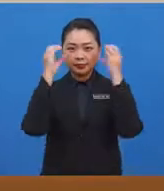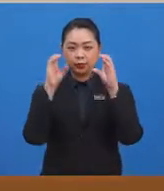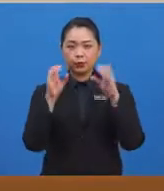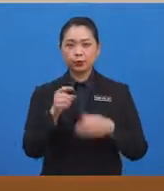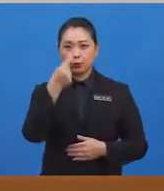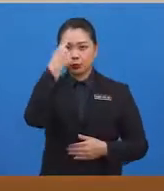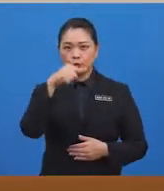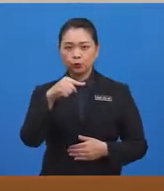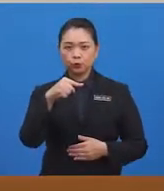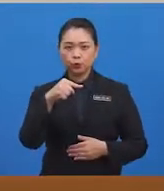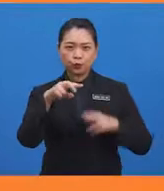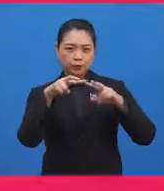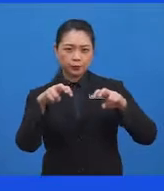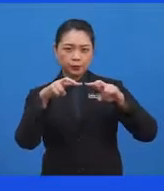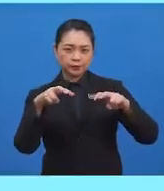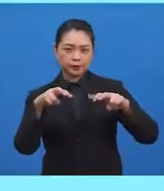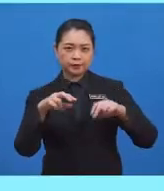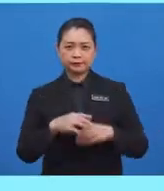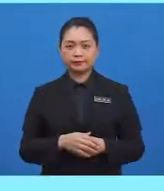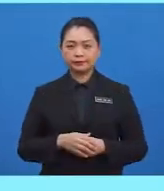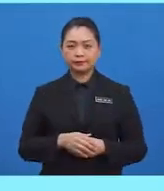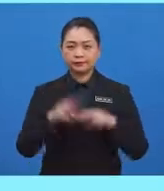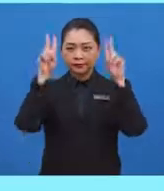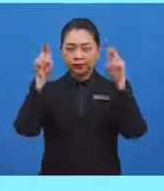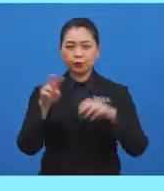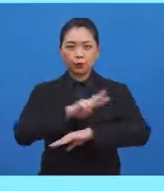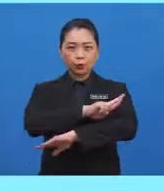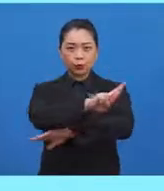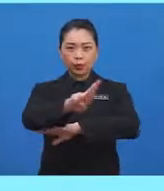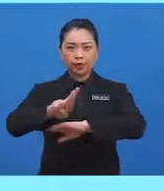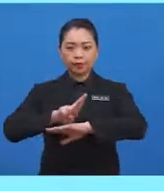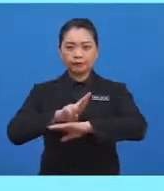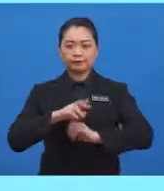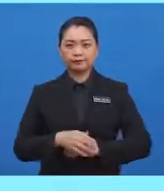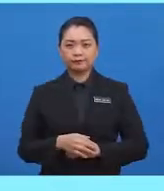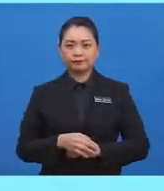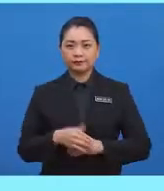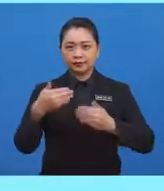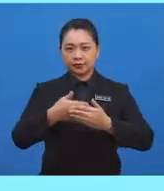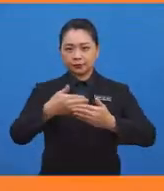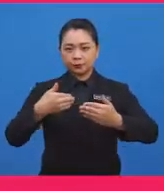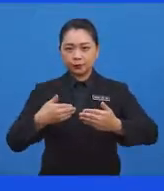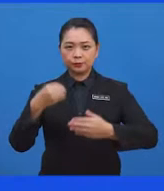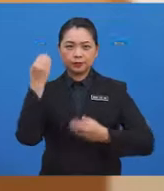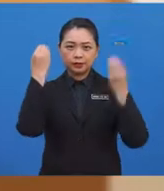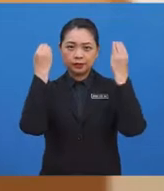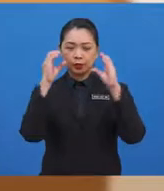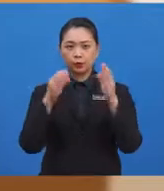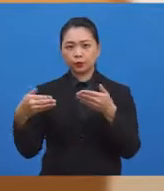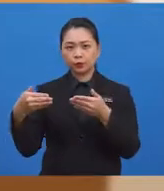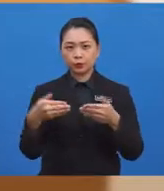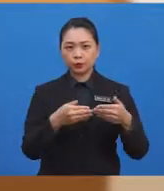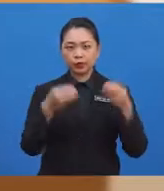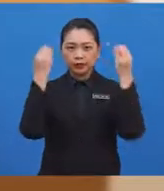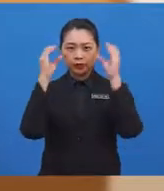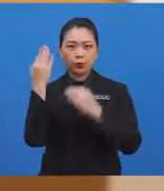mengeksplorasi tentang tajuk ruang. Sebelum Cikgu Sari teruskan, Cikgu